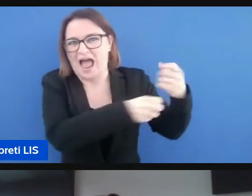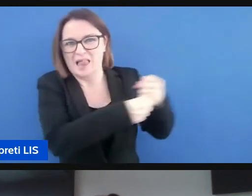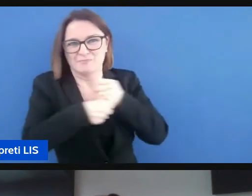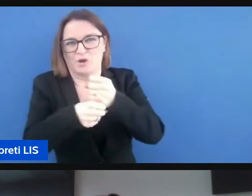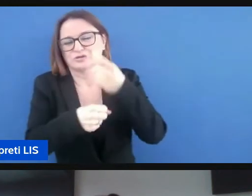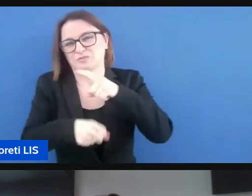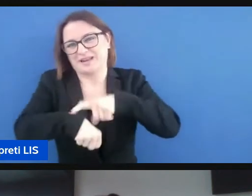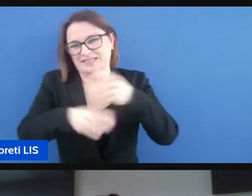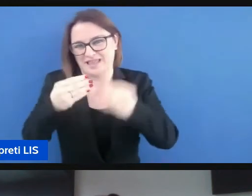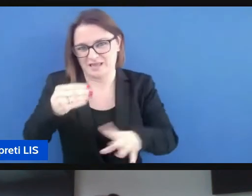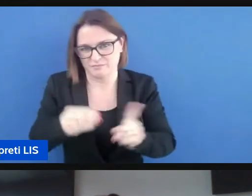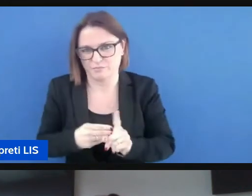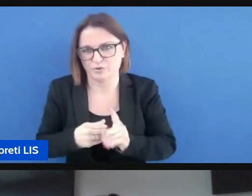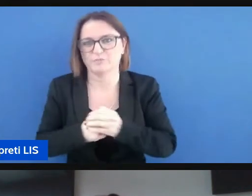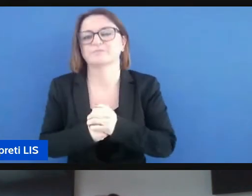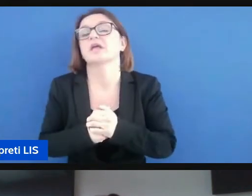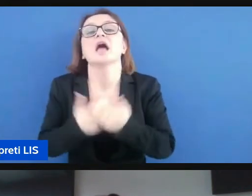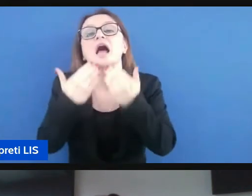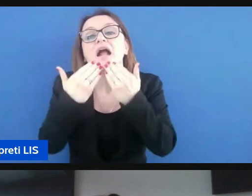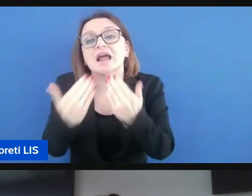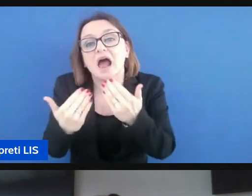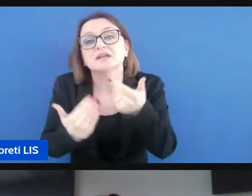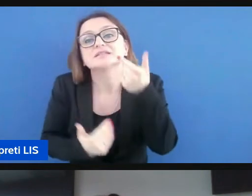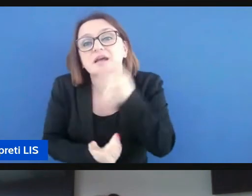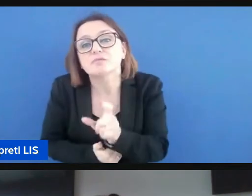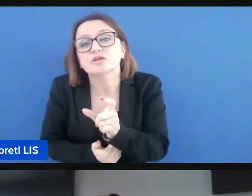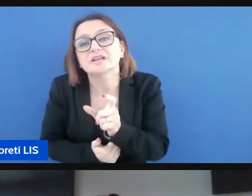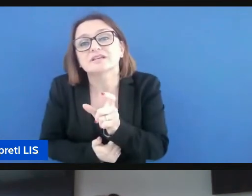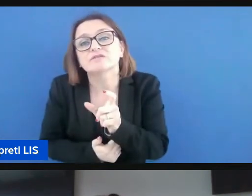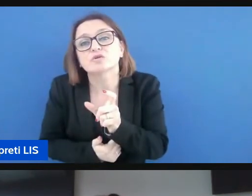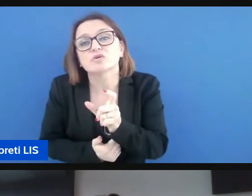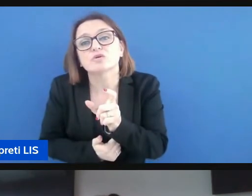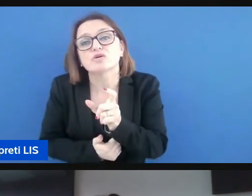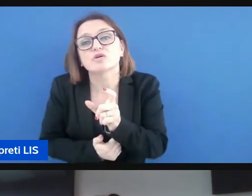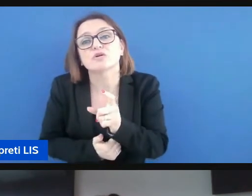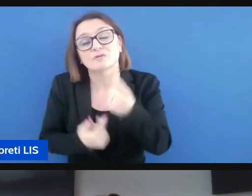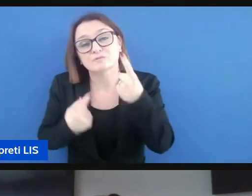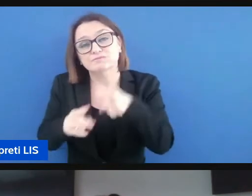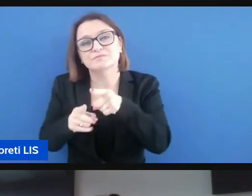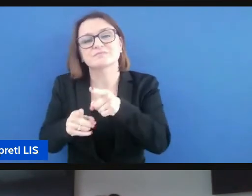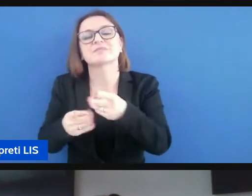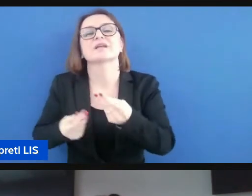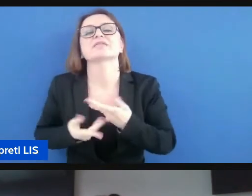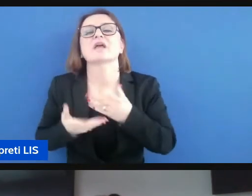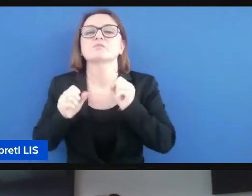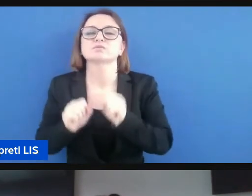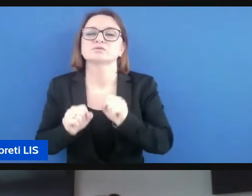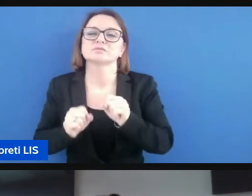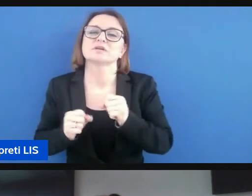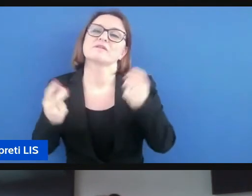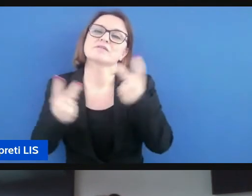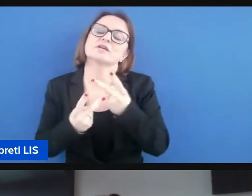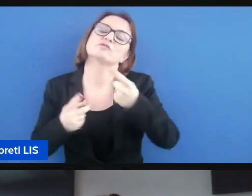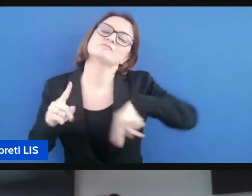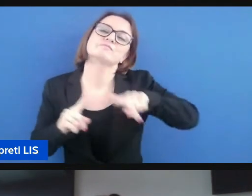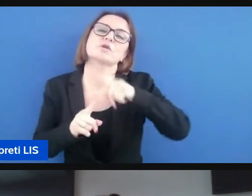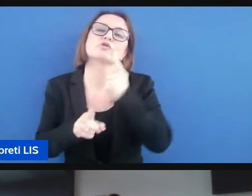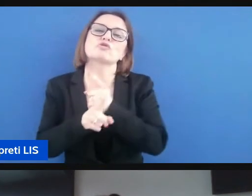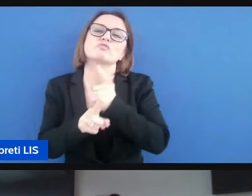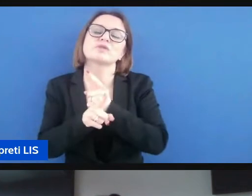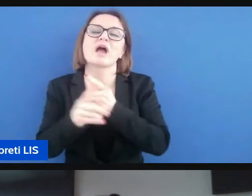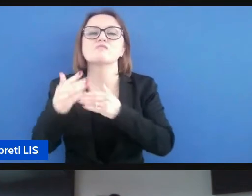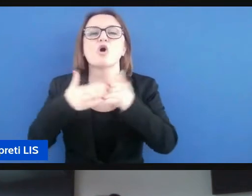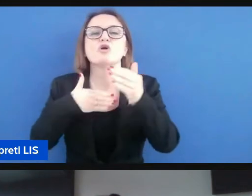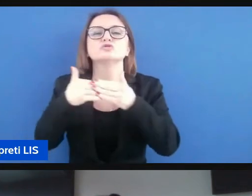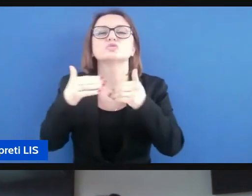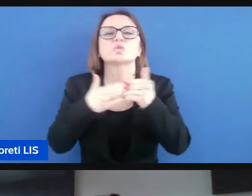ringrazio anche perché appunto ci consente anche questo di dire che in realtà bisogna costruire una cultura dell'accessibilità